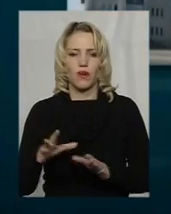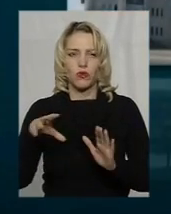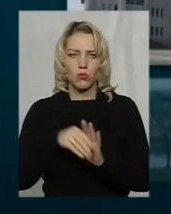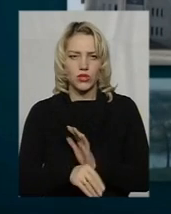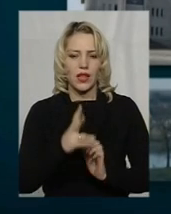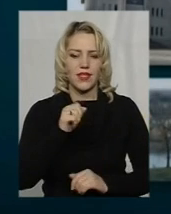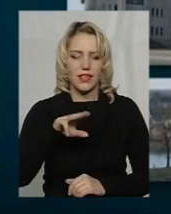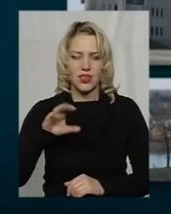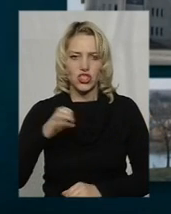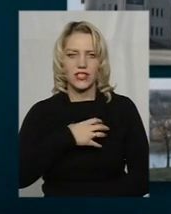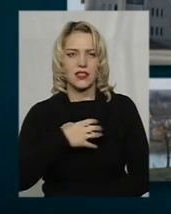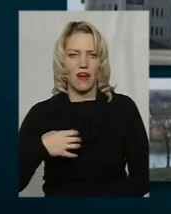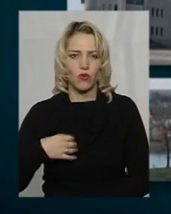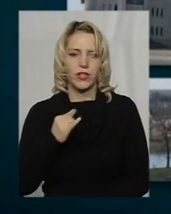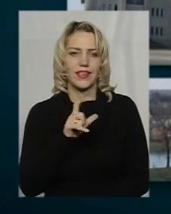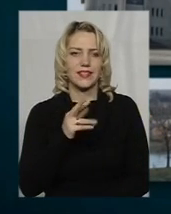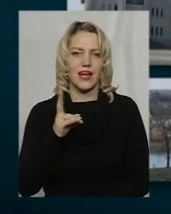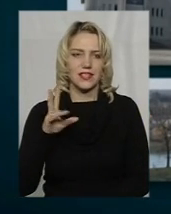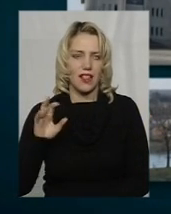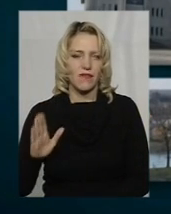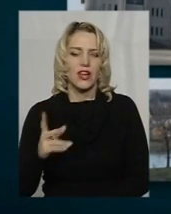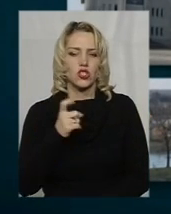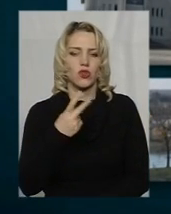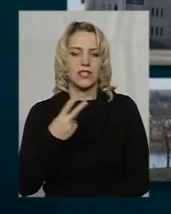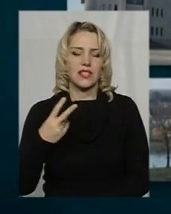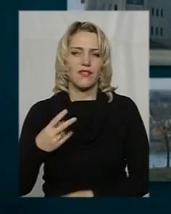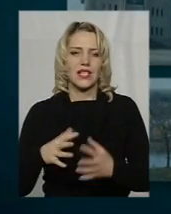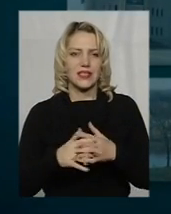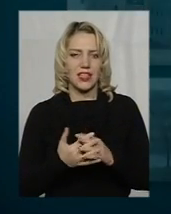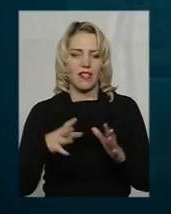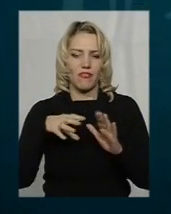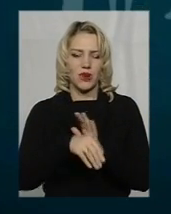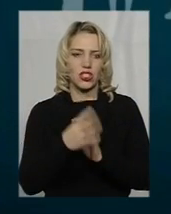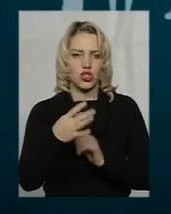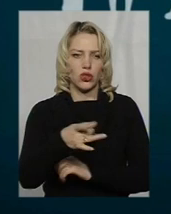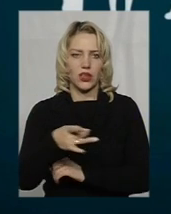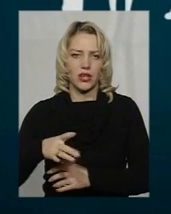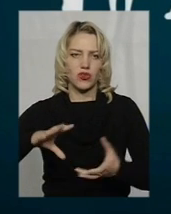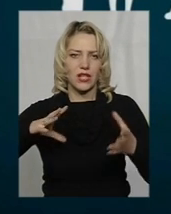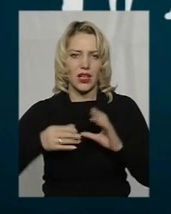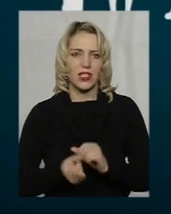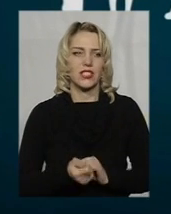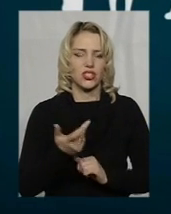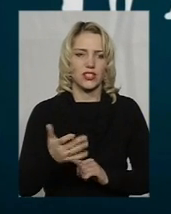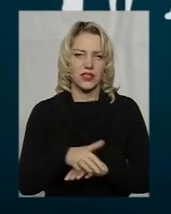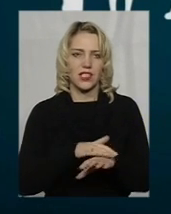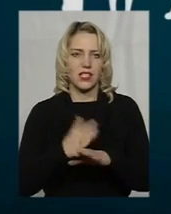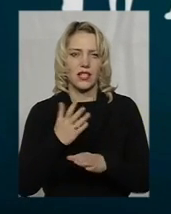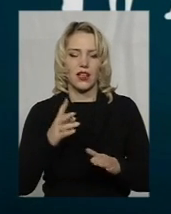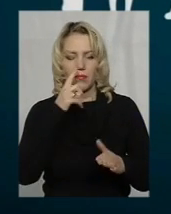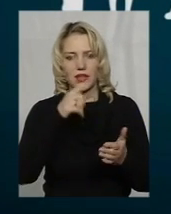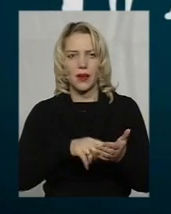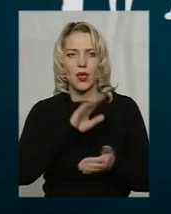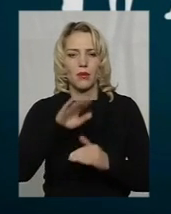Нитішин, Славута і Зяслав, та 122 села в межах чотирьох районів. Загальна численність населення, яка підлягає